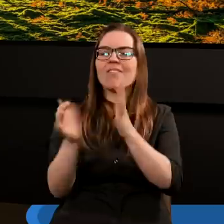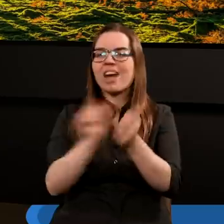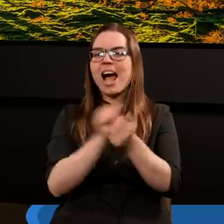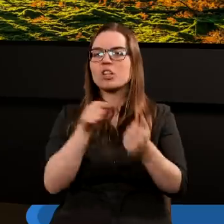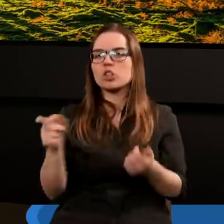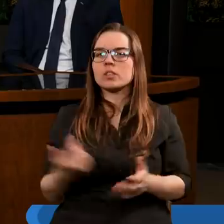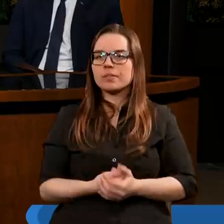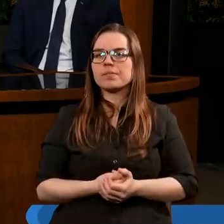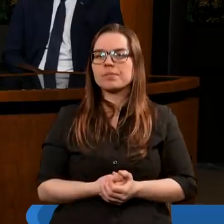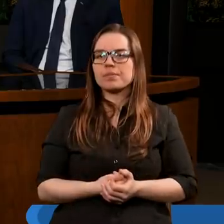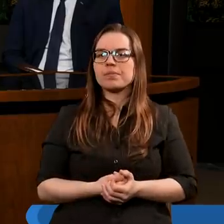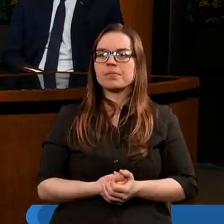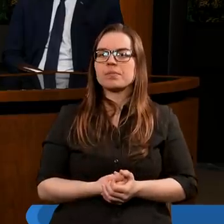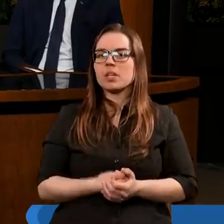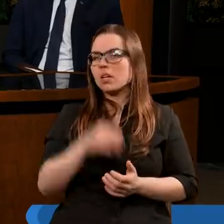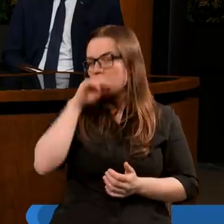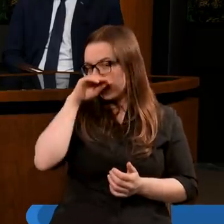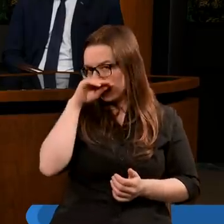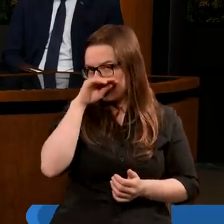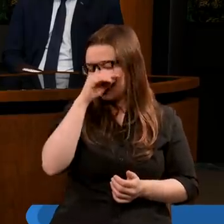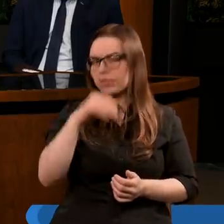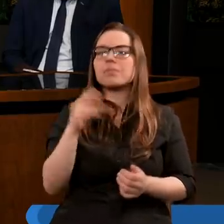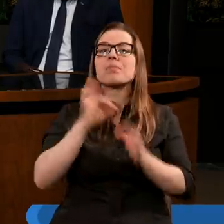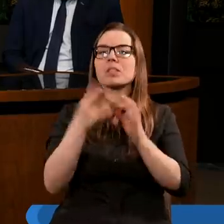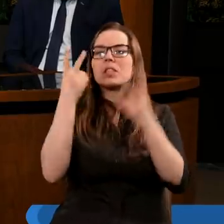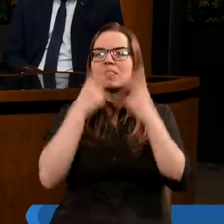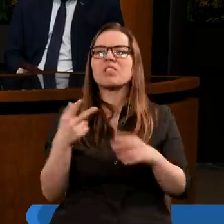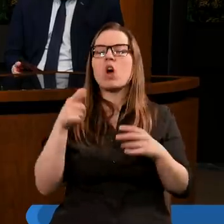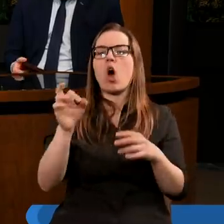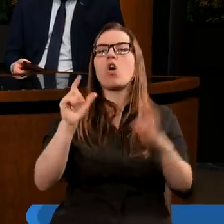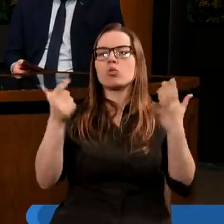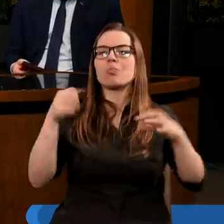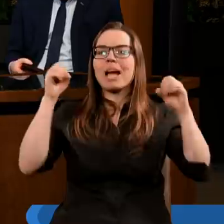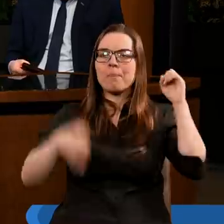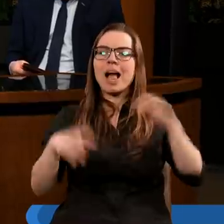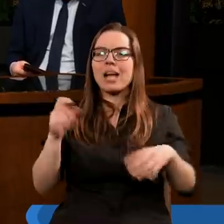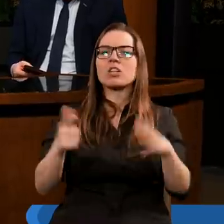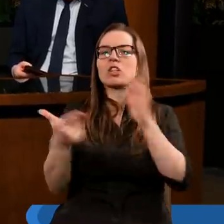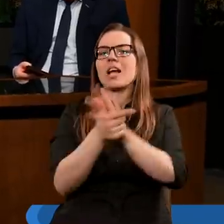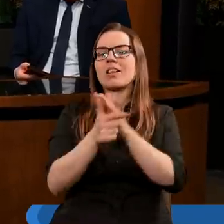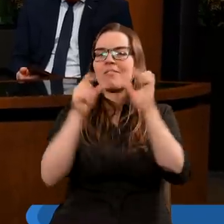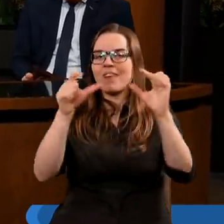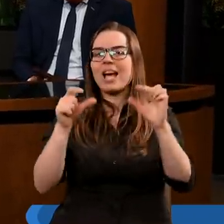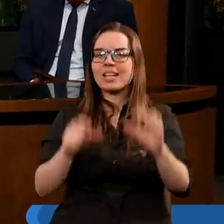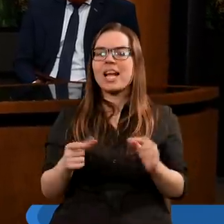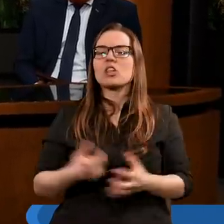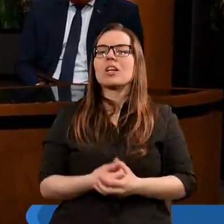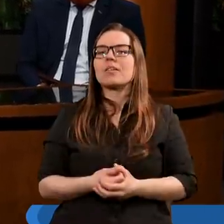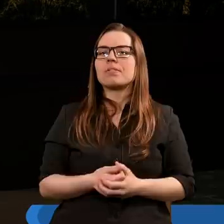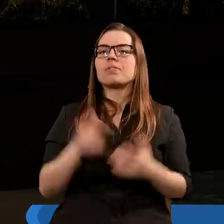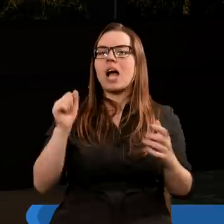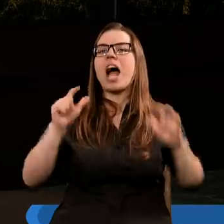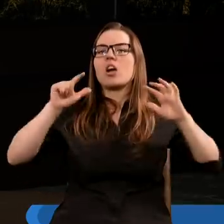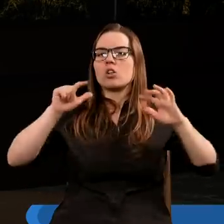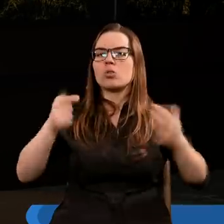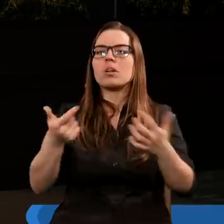walczyć? Tak, tutaj czytamy też o jeszcze siódmej pladze w siedemnastym wersecie. A